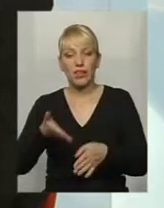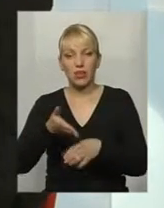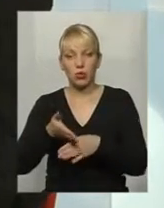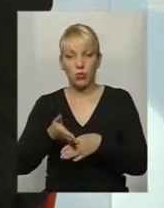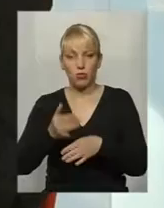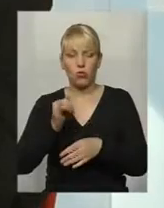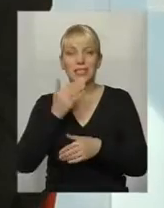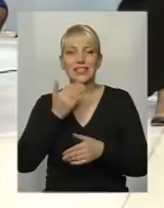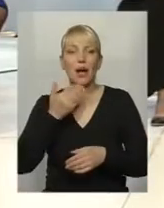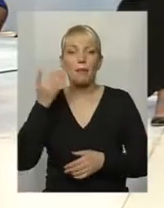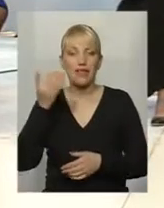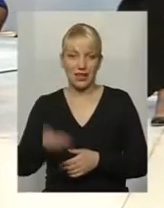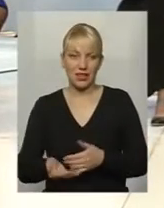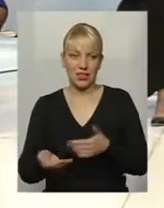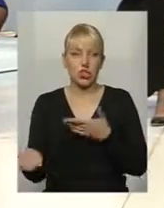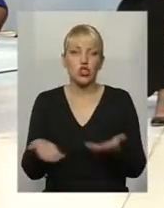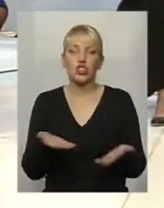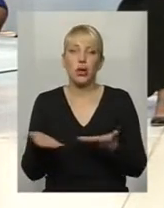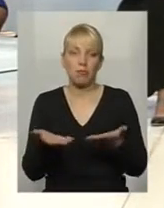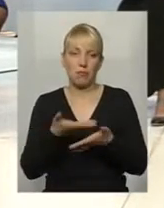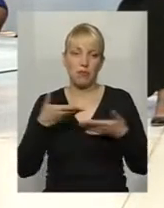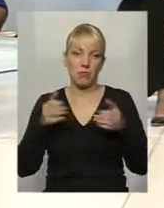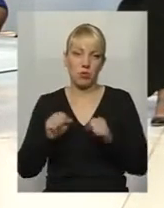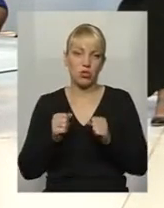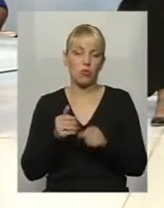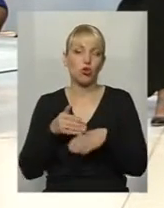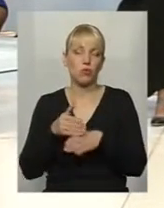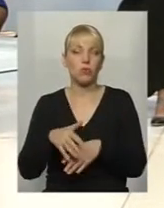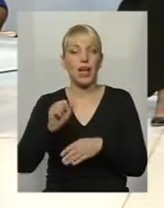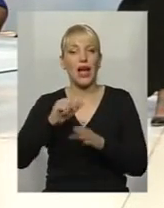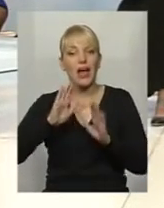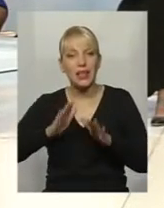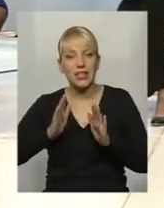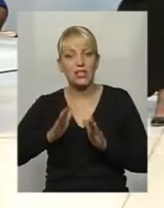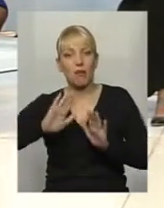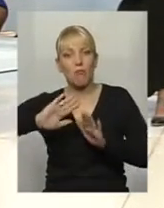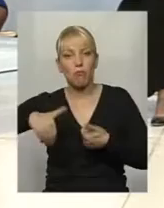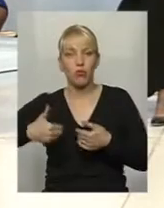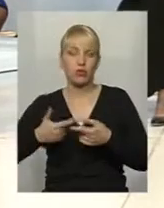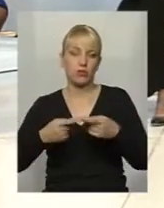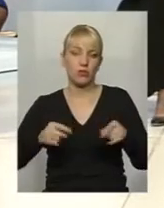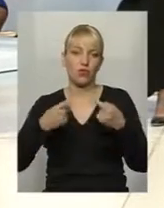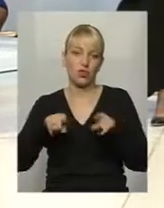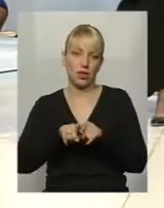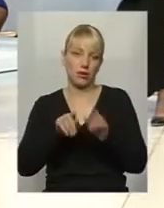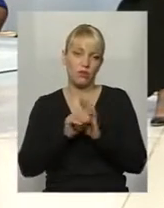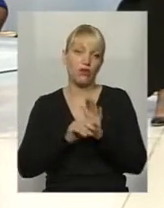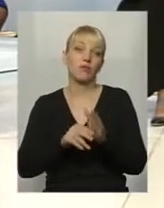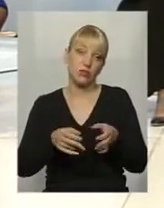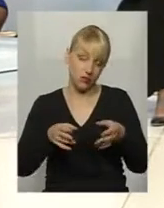запитати, чим можемо допомогти, а лише потім створювати ті самі програми. Звичайно.